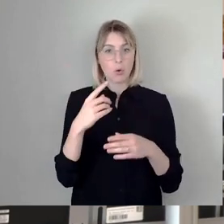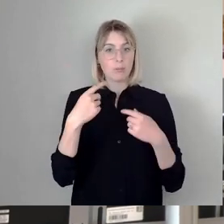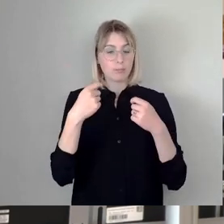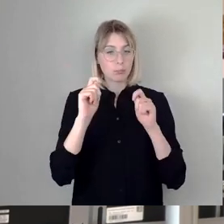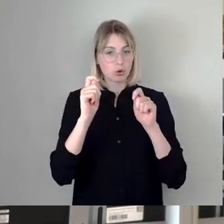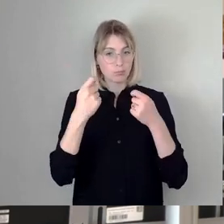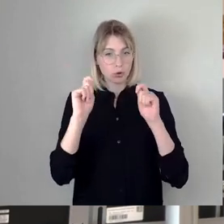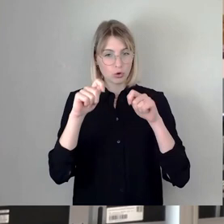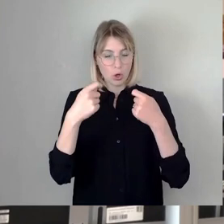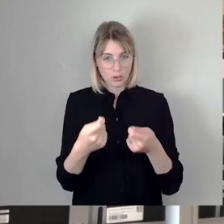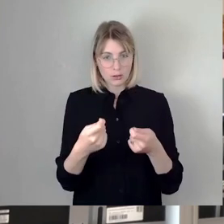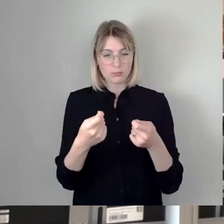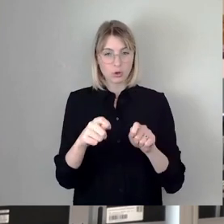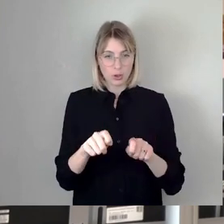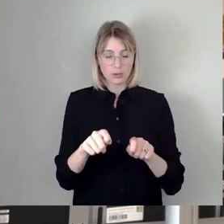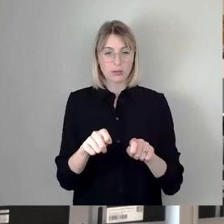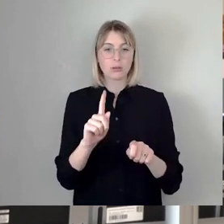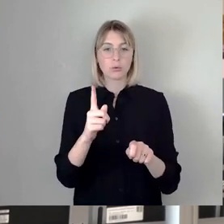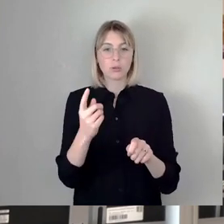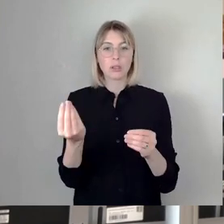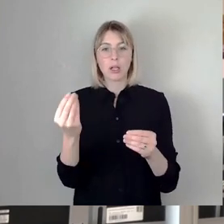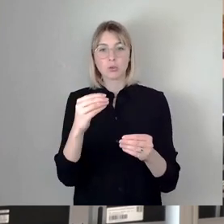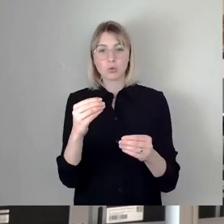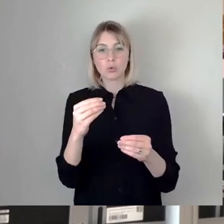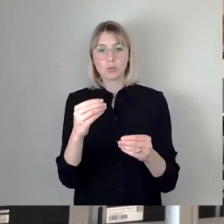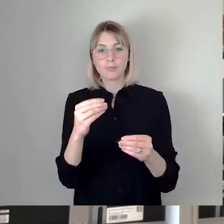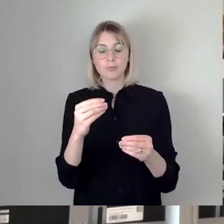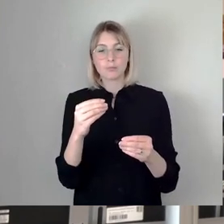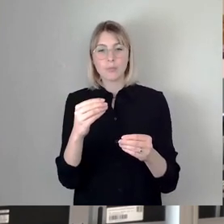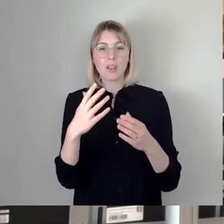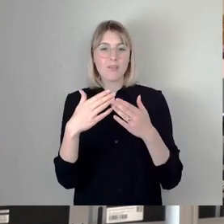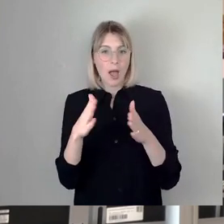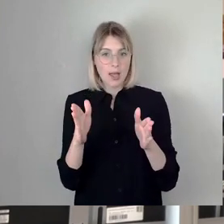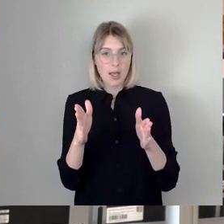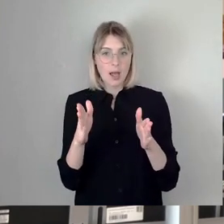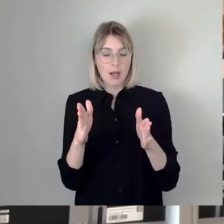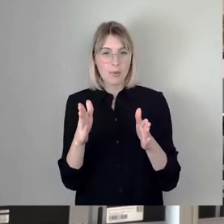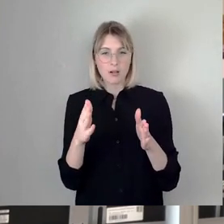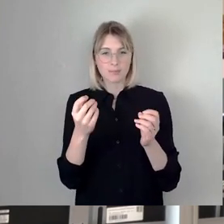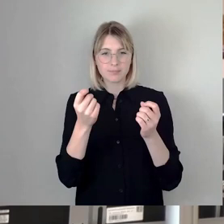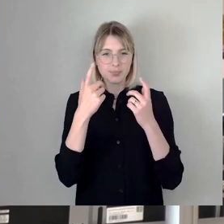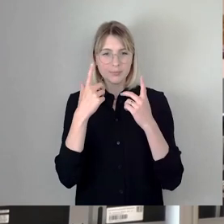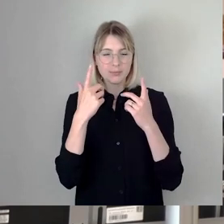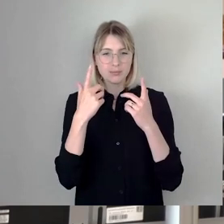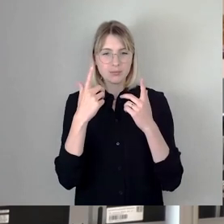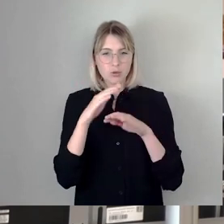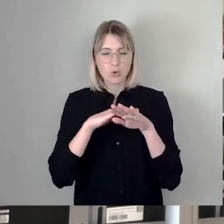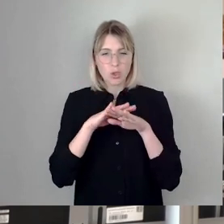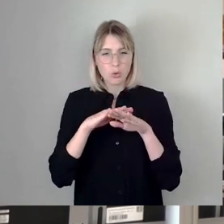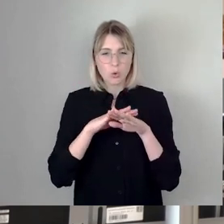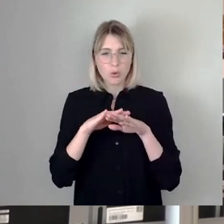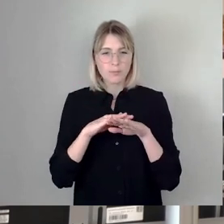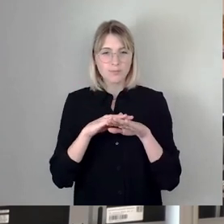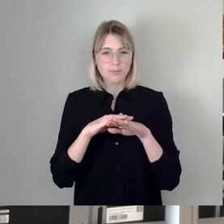Konzessionsvorgabe hinzu, die wir nie unterstützt haben und wir haben immer angeregt, dass wir uns erneut mit dem Thema befassen. Wir stehen